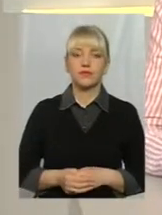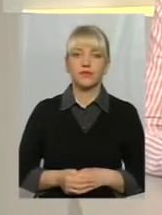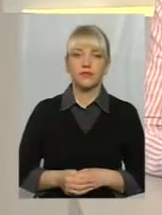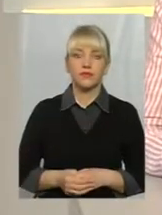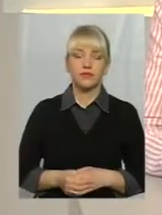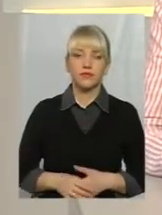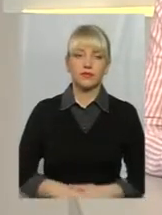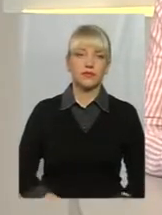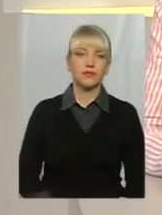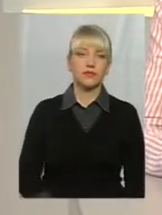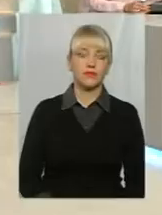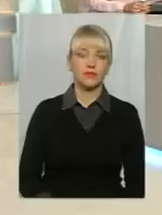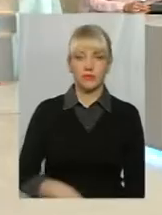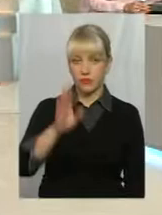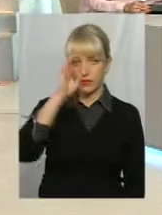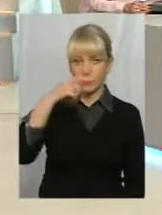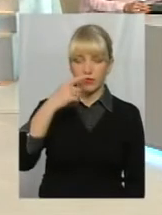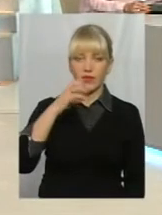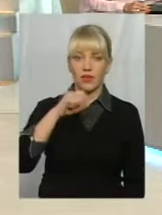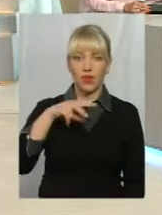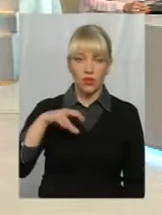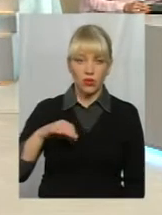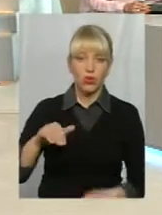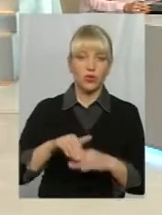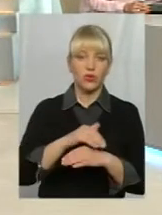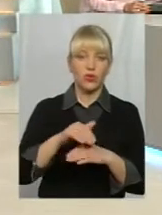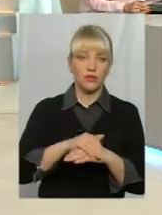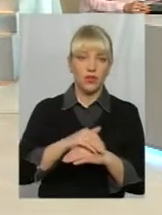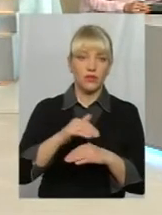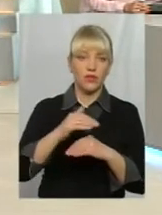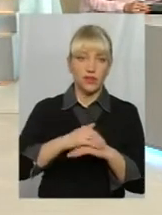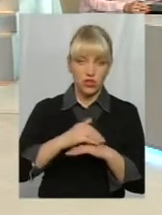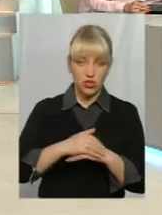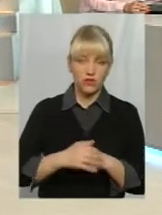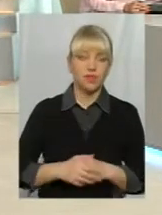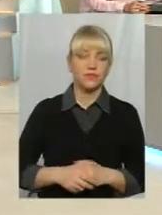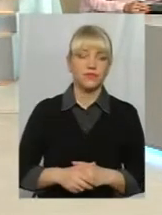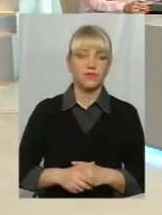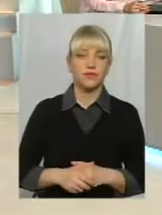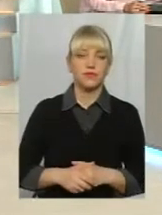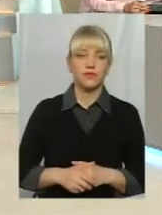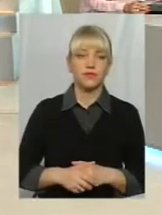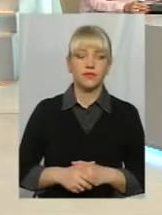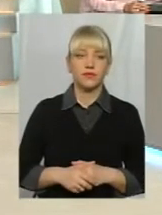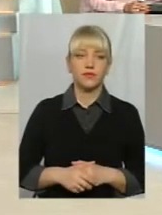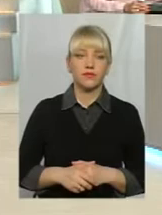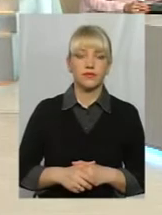Алло, доброго дня. Здравствуйте. Доброго вечора. Слухаємо вас. Доброго вечора.